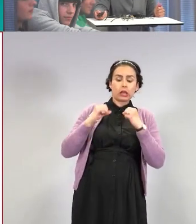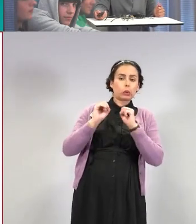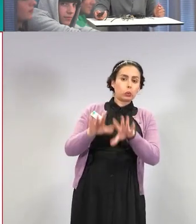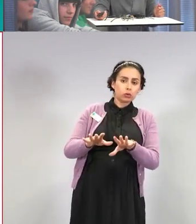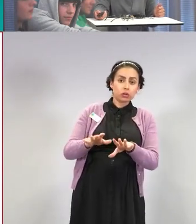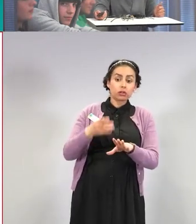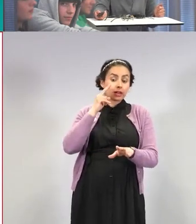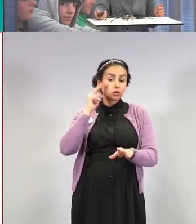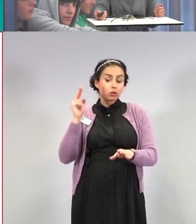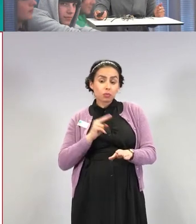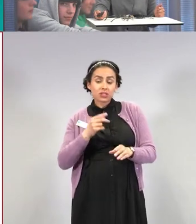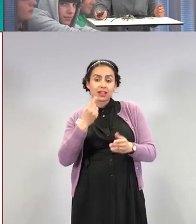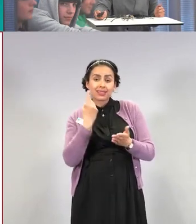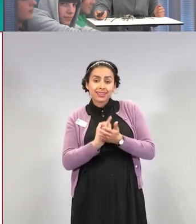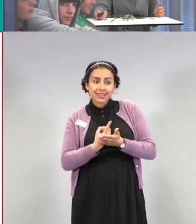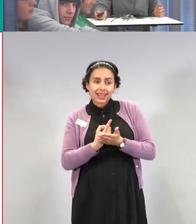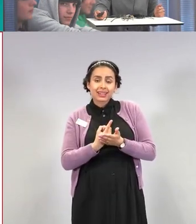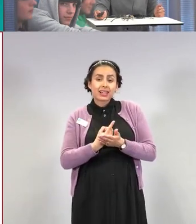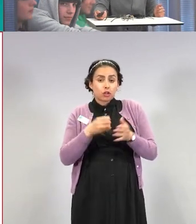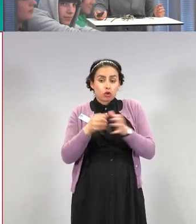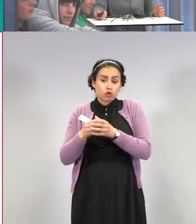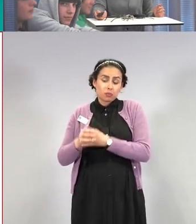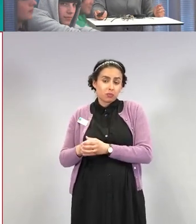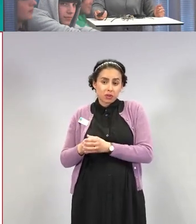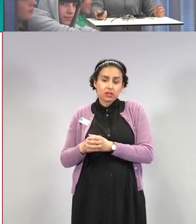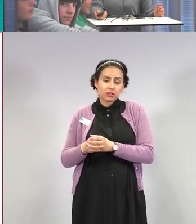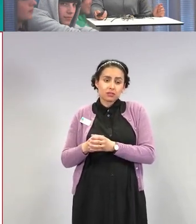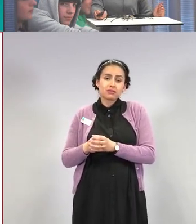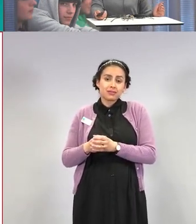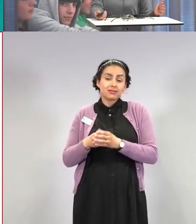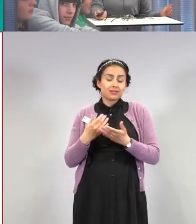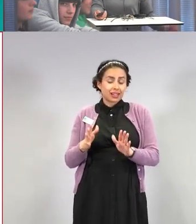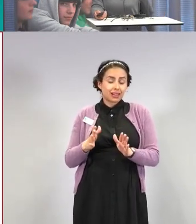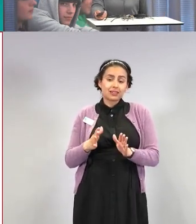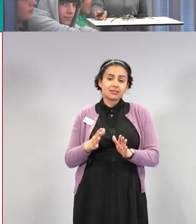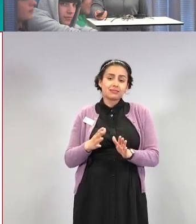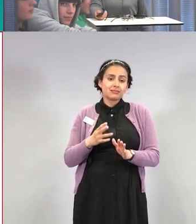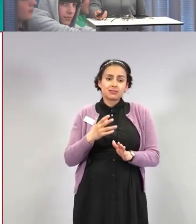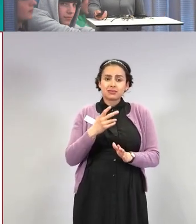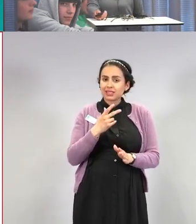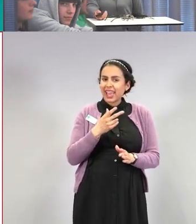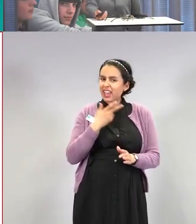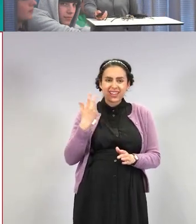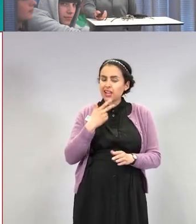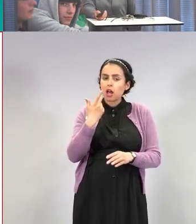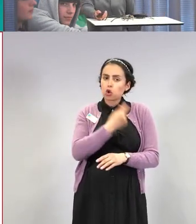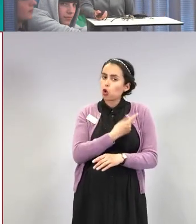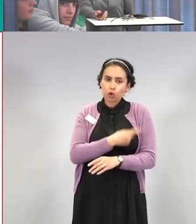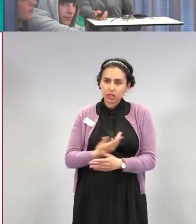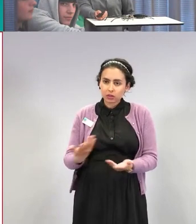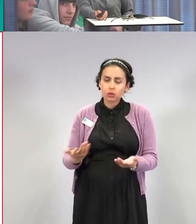ovat vielä rokottamatta, että rokotukset eivät vielä estä näitä uusia nousuvaiheita, joita oli ne sitten